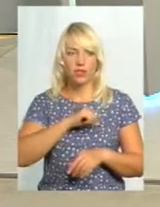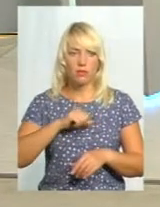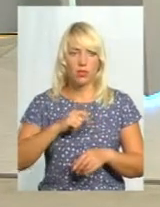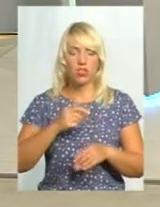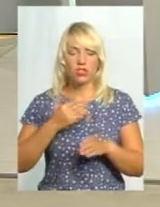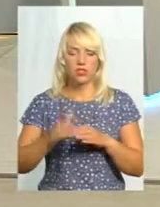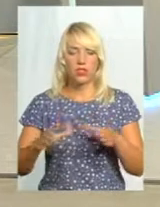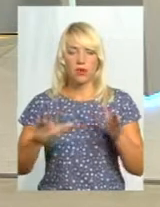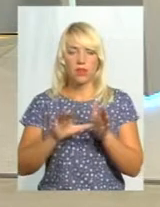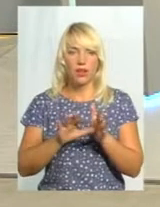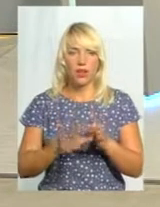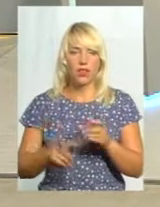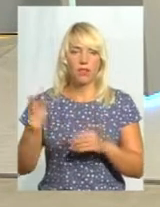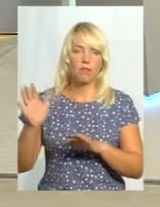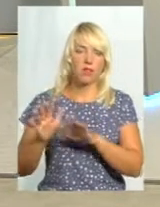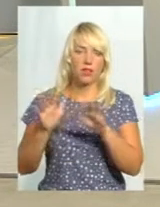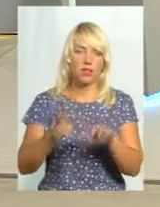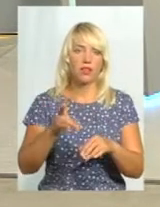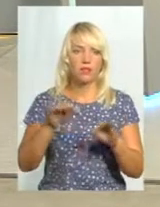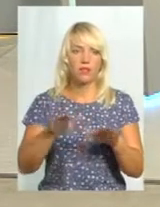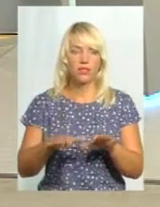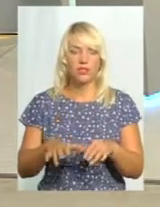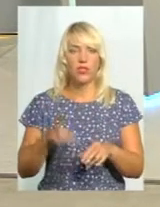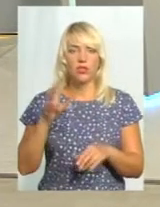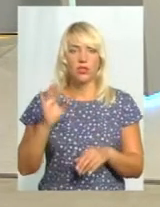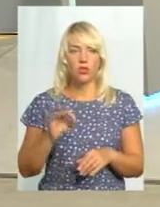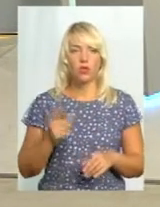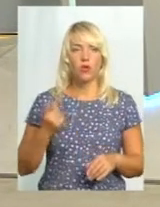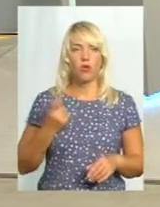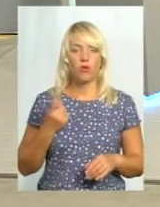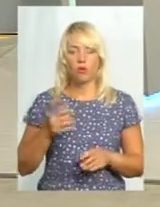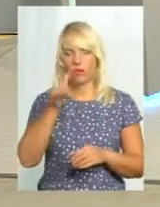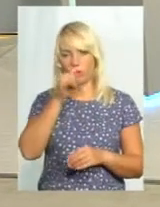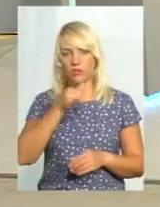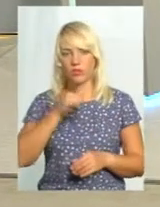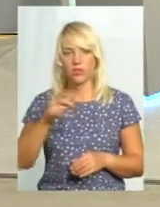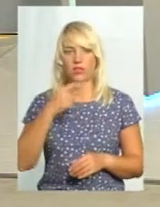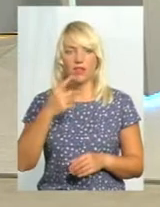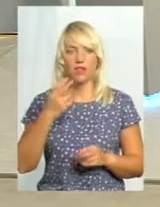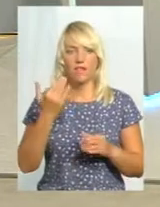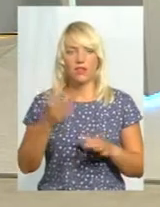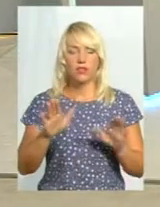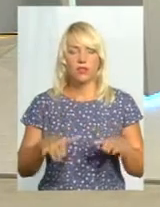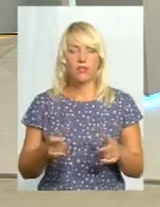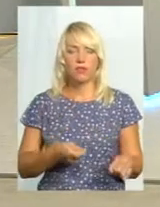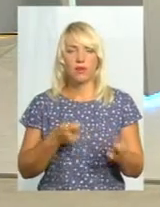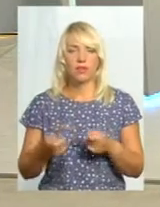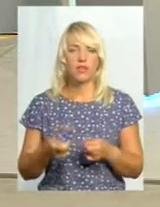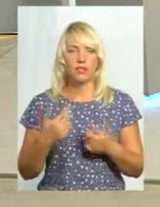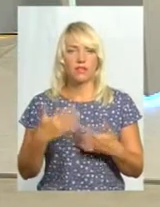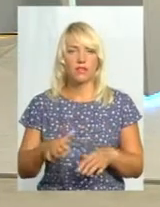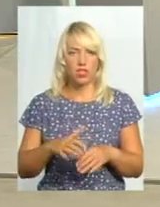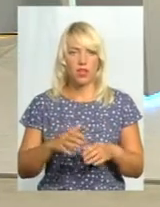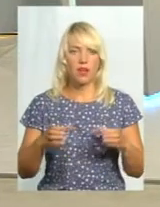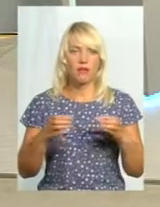частина бригади приїхала на той об'єкт, але охоронники їх не пустили, сказали, що на ваше місце вже привезли бригаду таджиків,